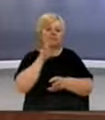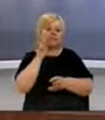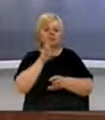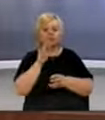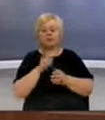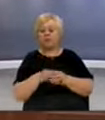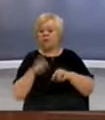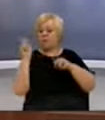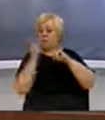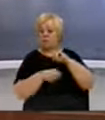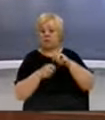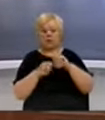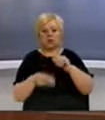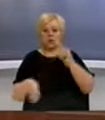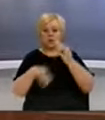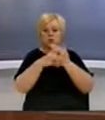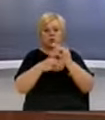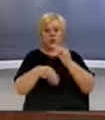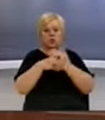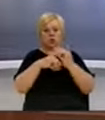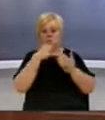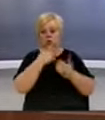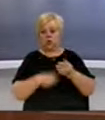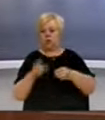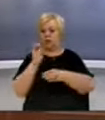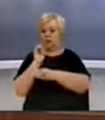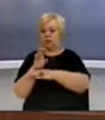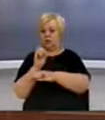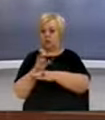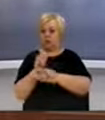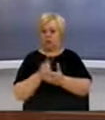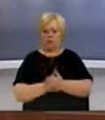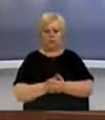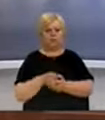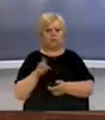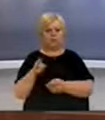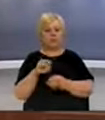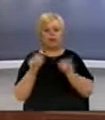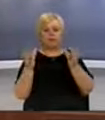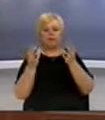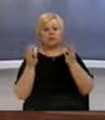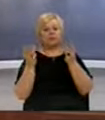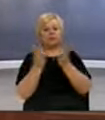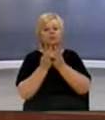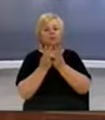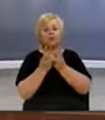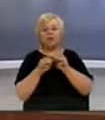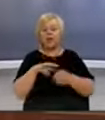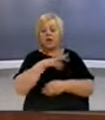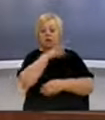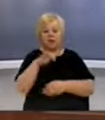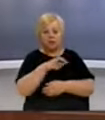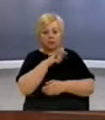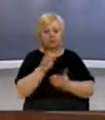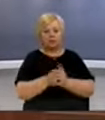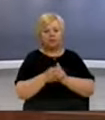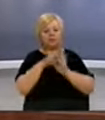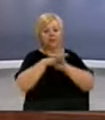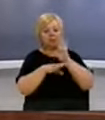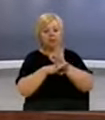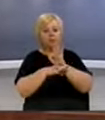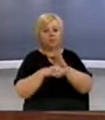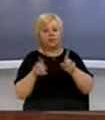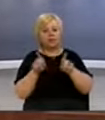prokurorve por duke i shtua rolin veshantit të kshilë. Kje është berë në përpudhe me standardet evropiane për një kosisht, duke pas